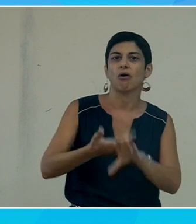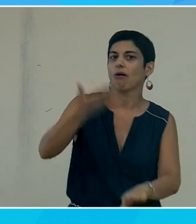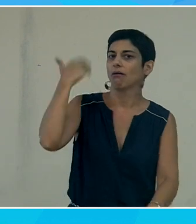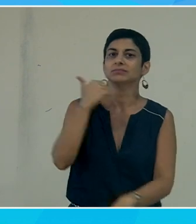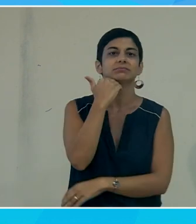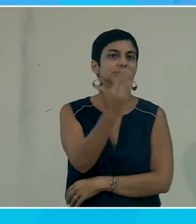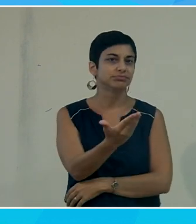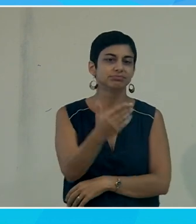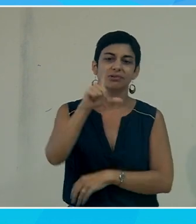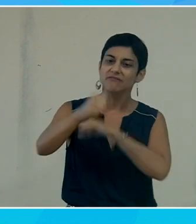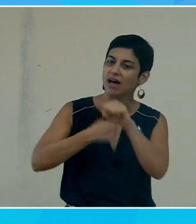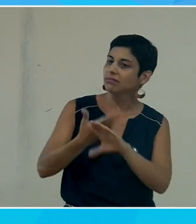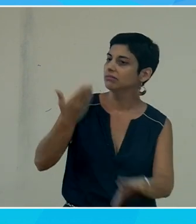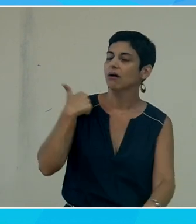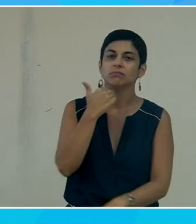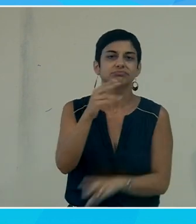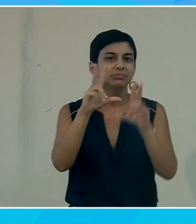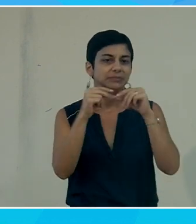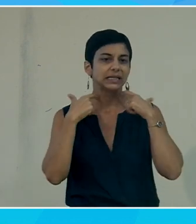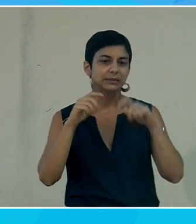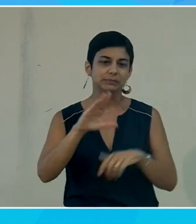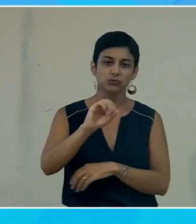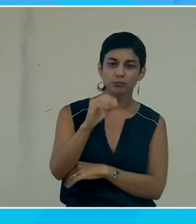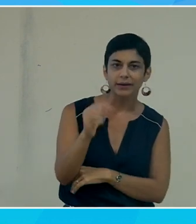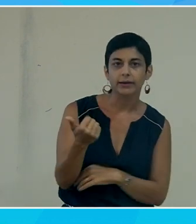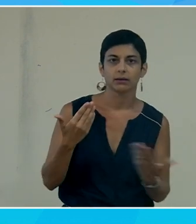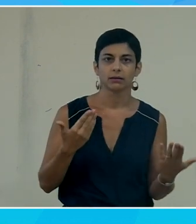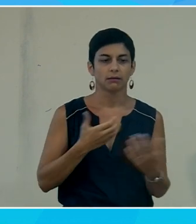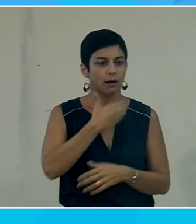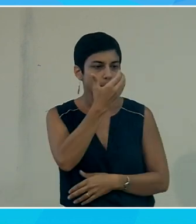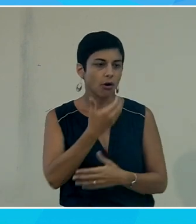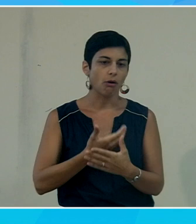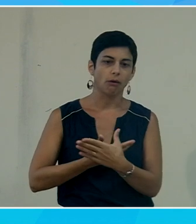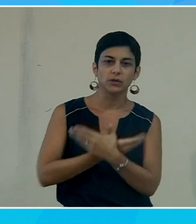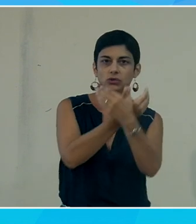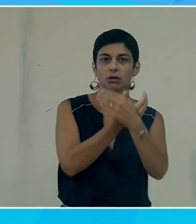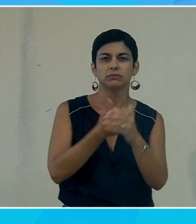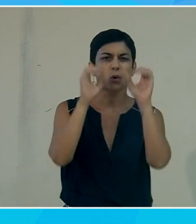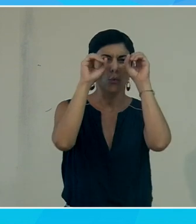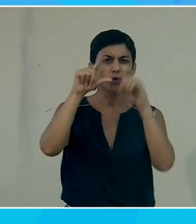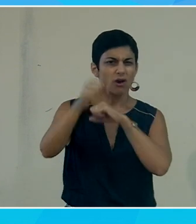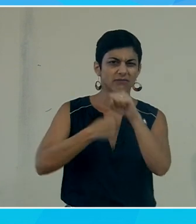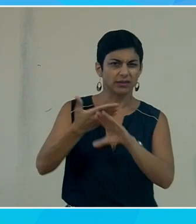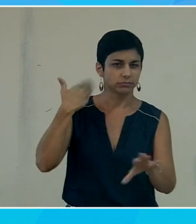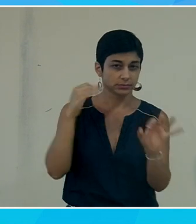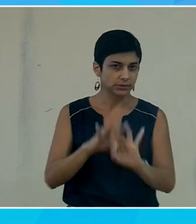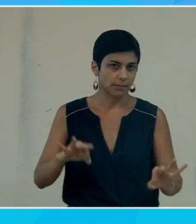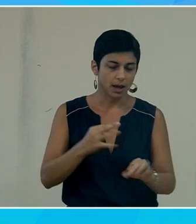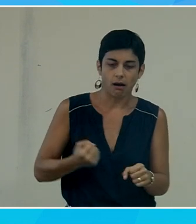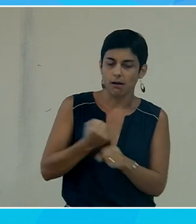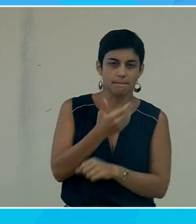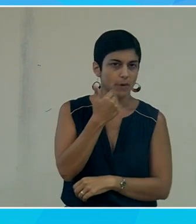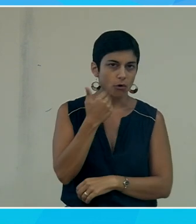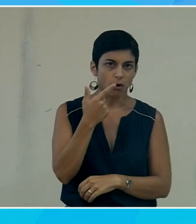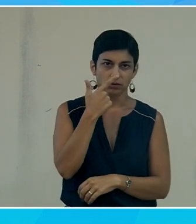clairs il y a 20 ans ça n'existait pas si on allait parler à Microsoft Apple alors Google n'existait peut-être pas il a 20 ans d'ailleurs il nous aurait